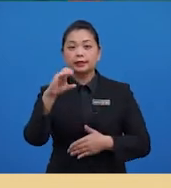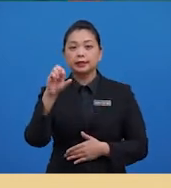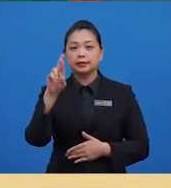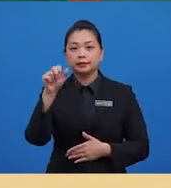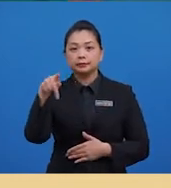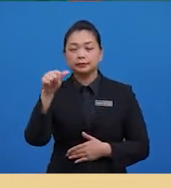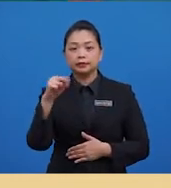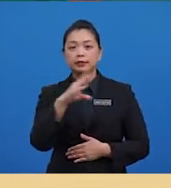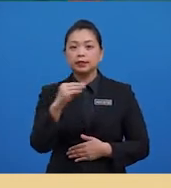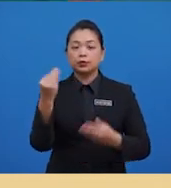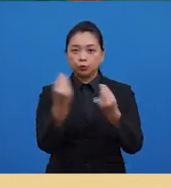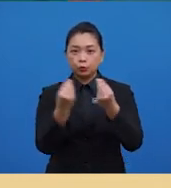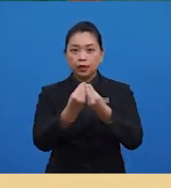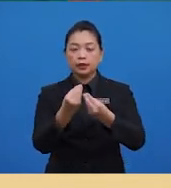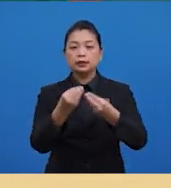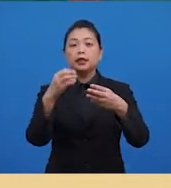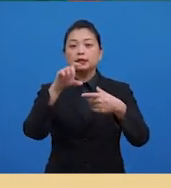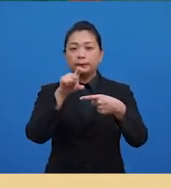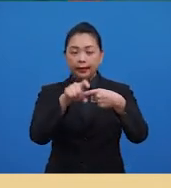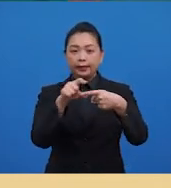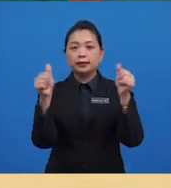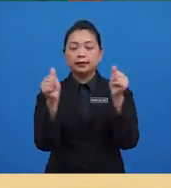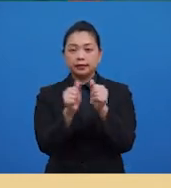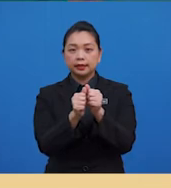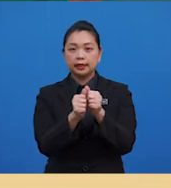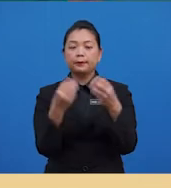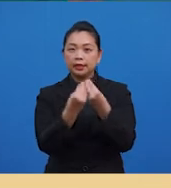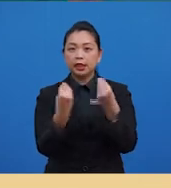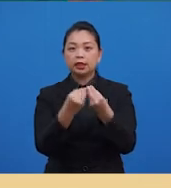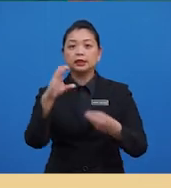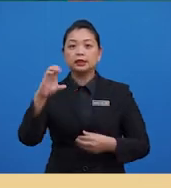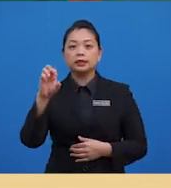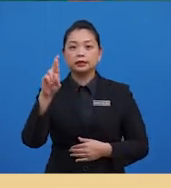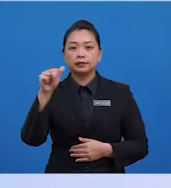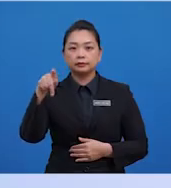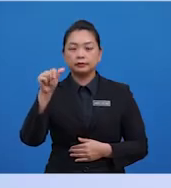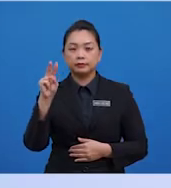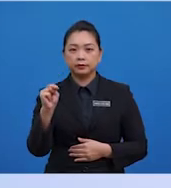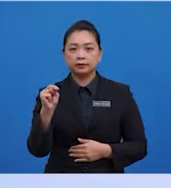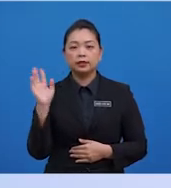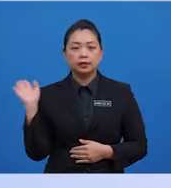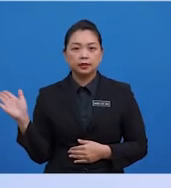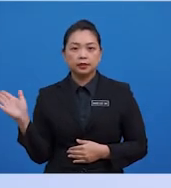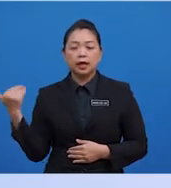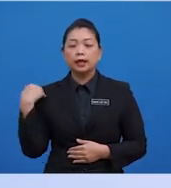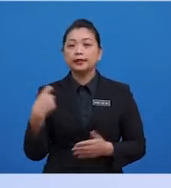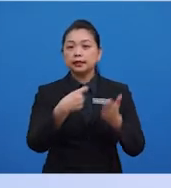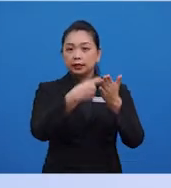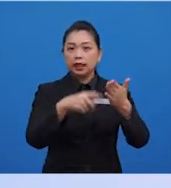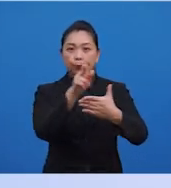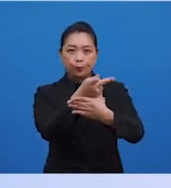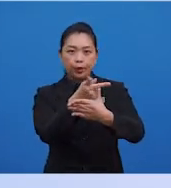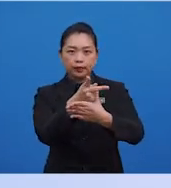dan jumlahnya dibahagi dengan bilangan cerapan. Min adalah nilai